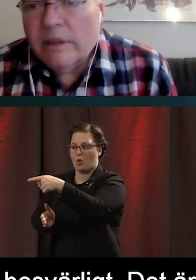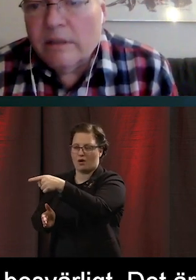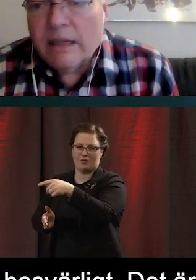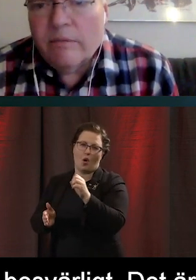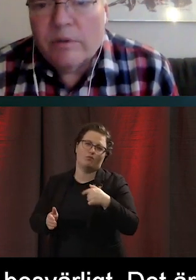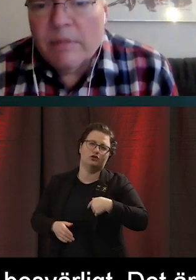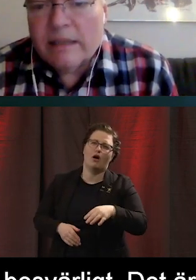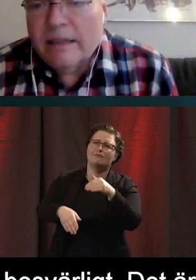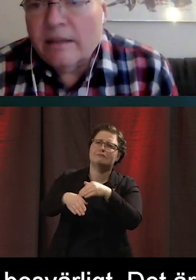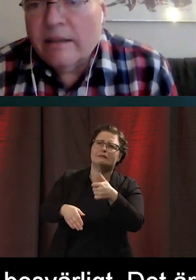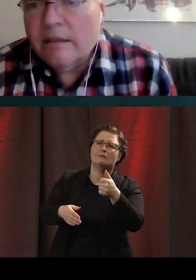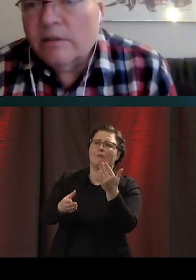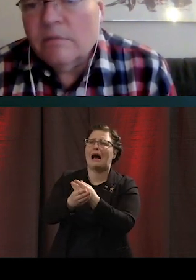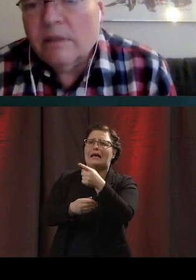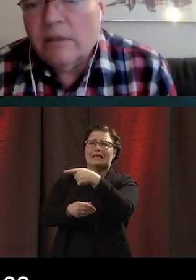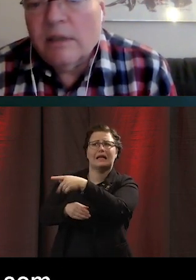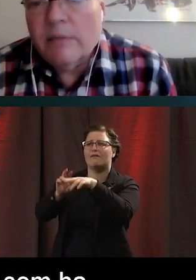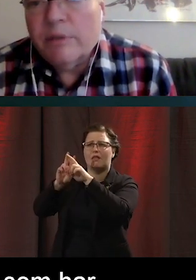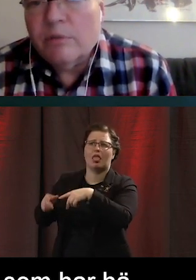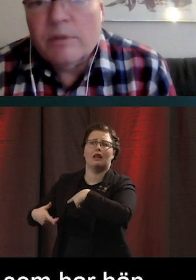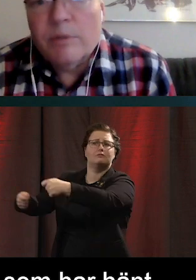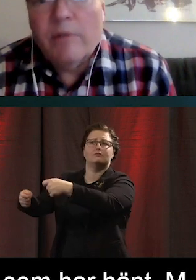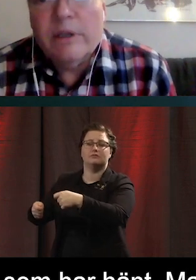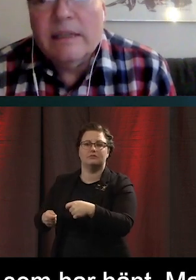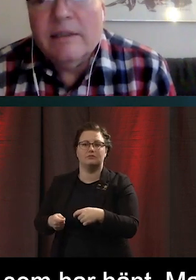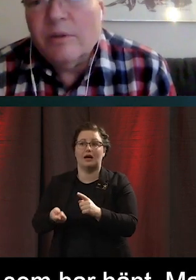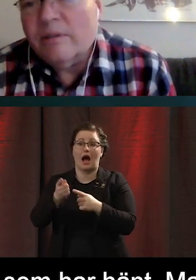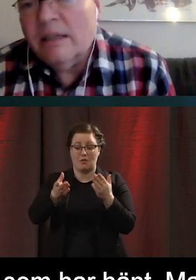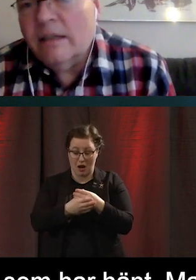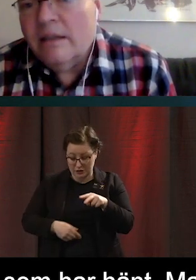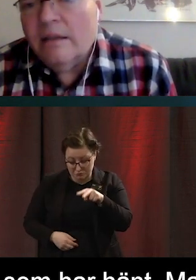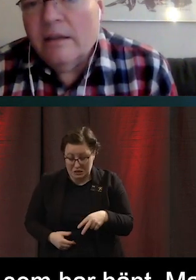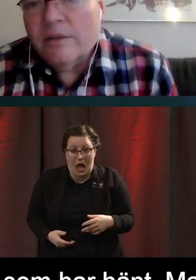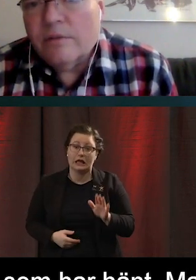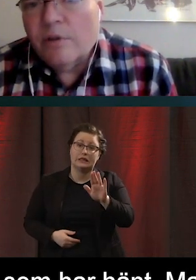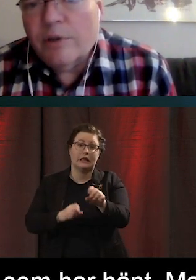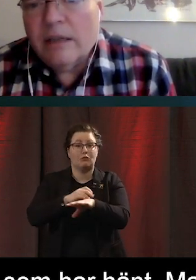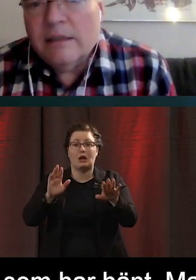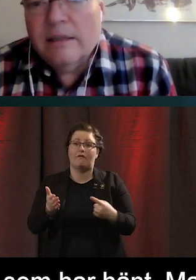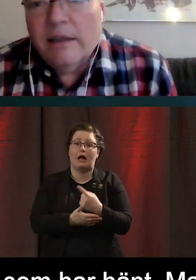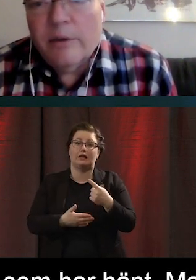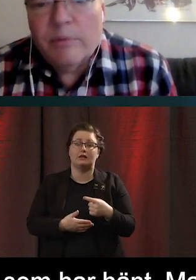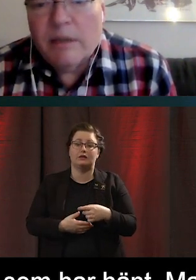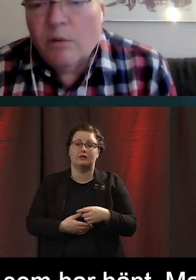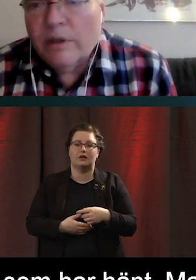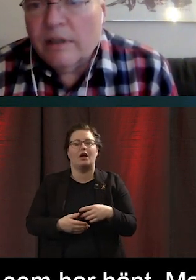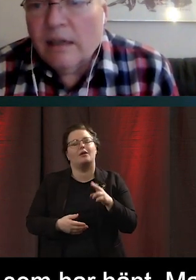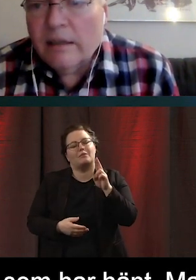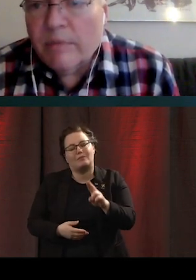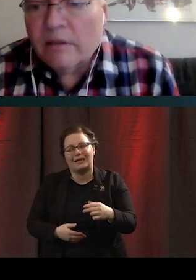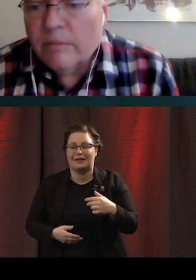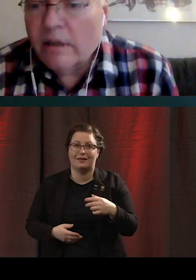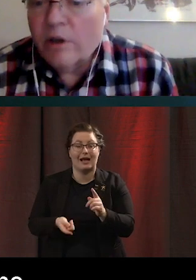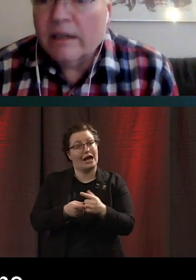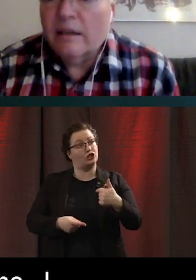hänt. Och det kan vara, man ser inte ens att det är någon annan person som jag har varit inne. Och jag ska ju kanske inte dela ut mina koder till